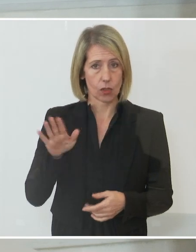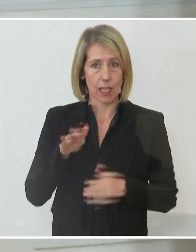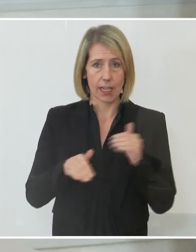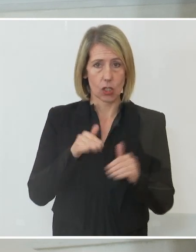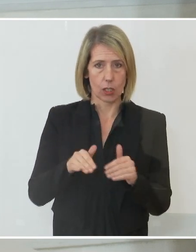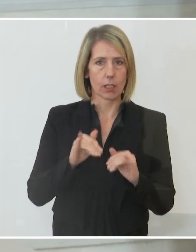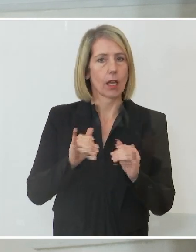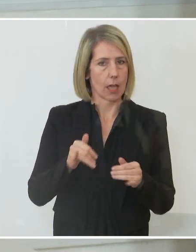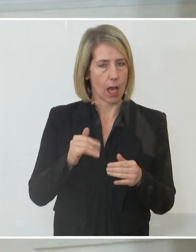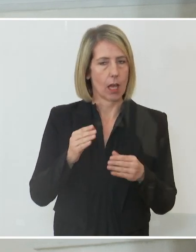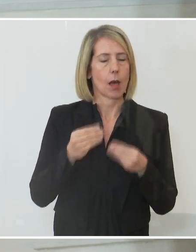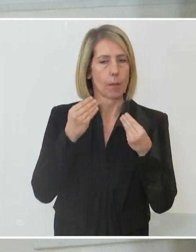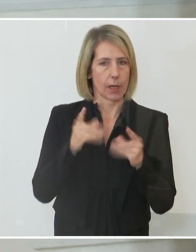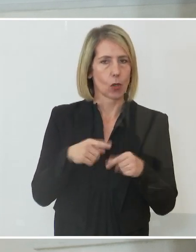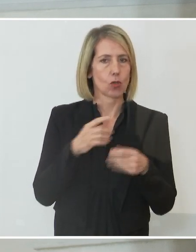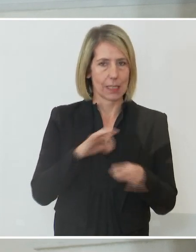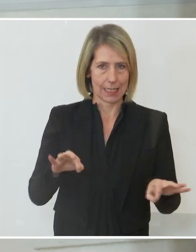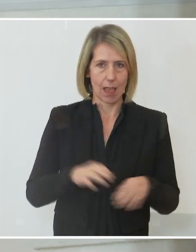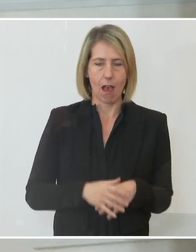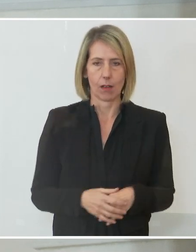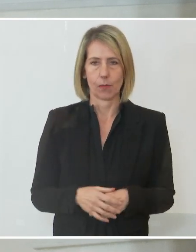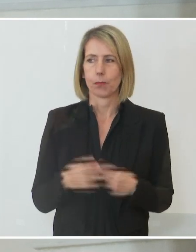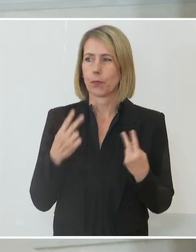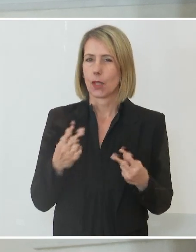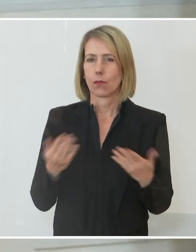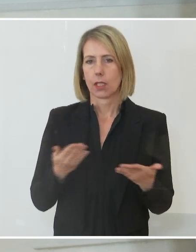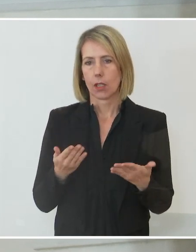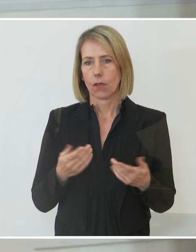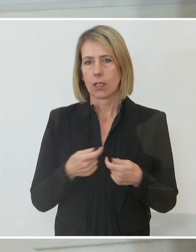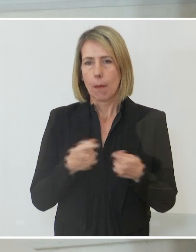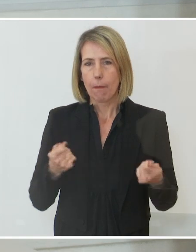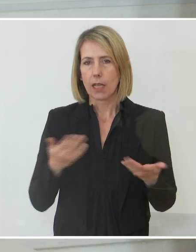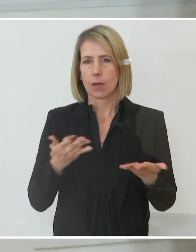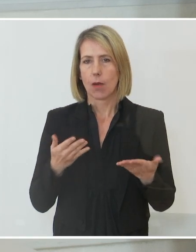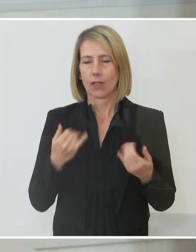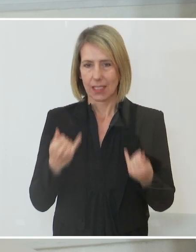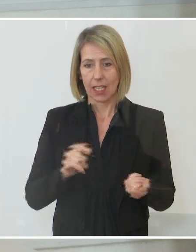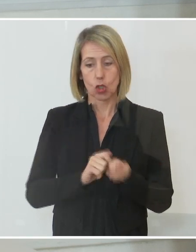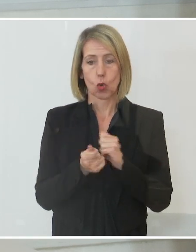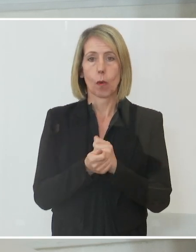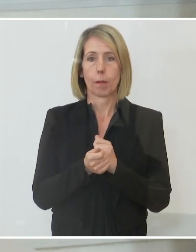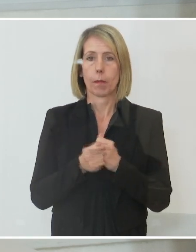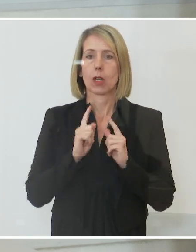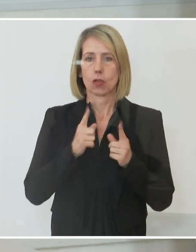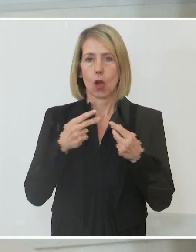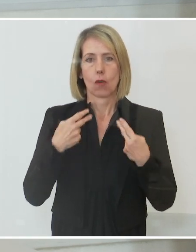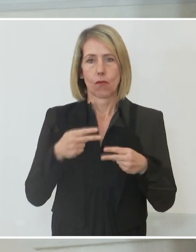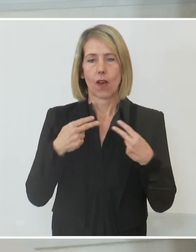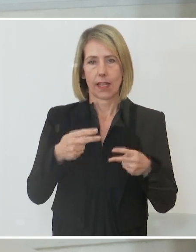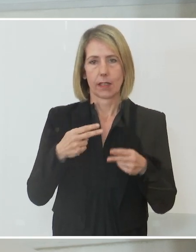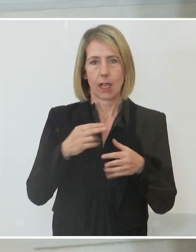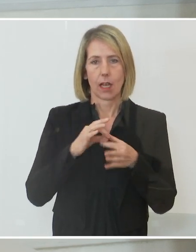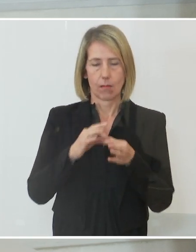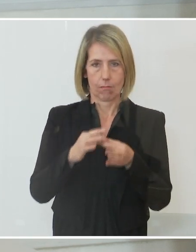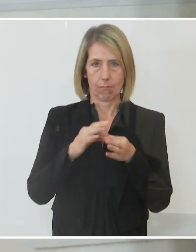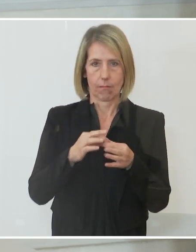wird auf jeden Fall sein, dass all diese Maßnahmen und Öffnungsschritte, die jetzt gesetzt werden, weiterhin an die 2G-Reg